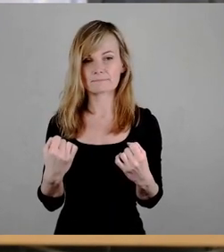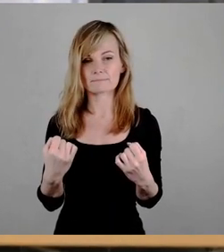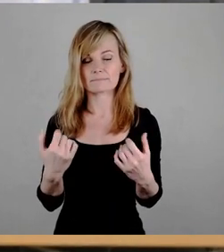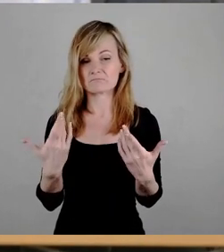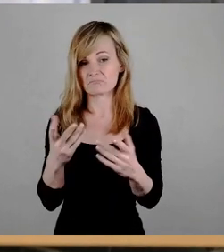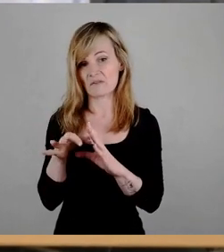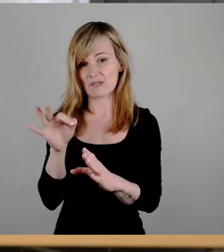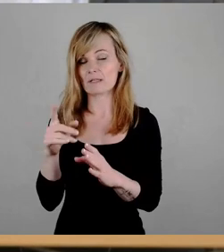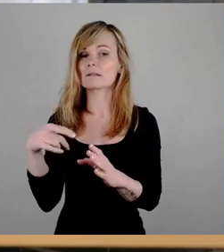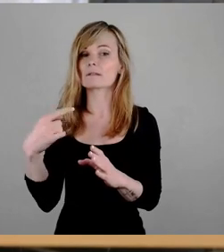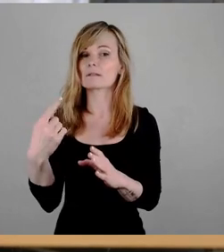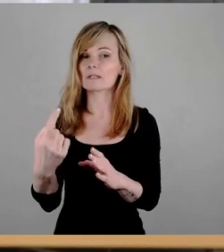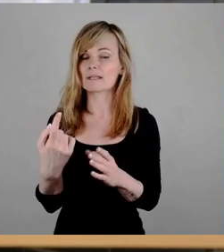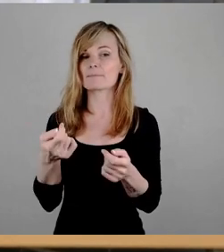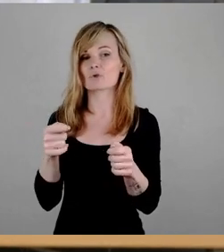dann die